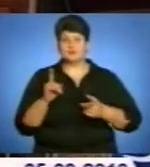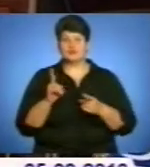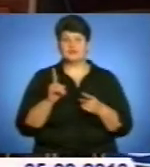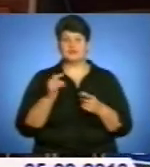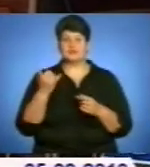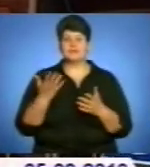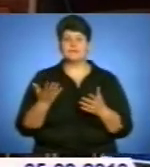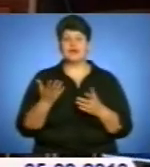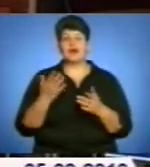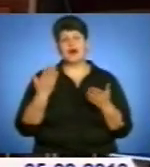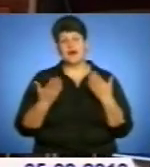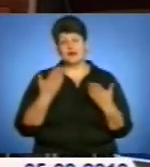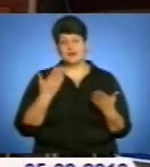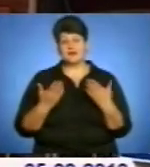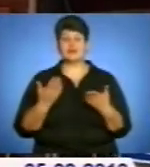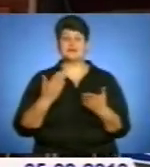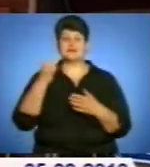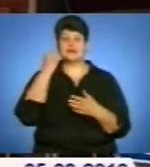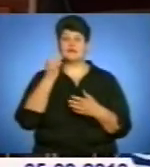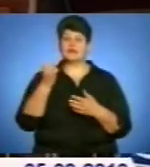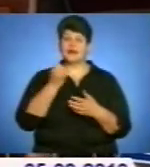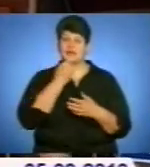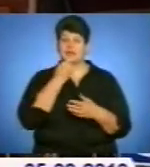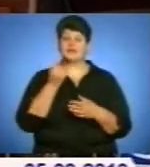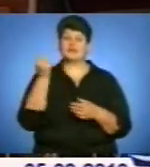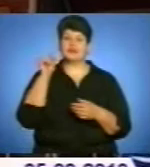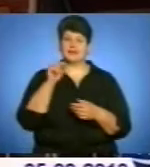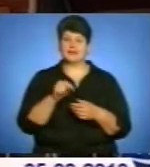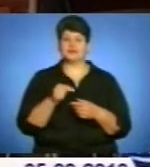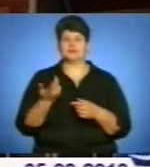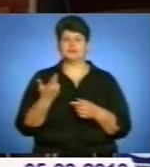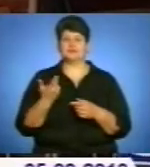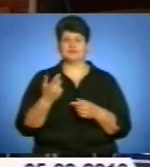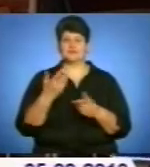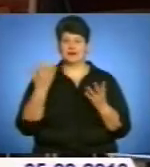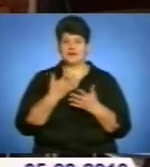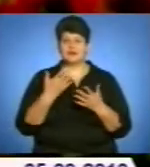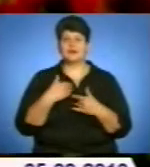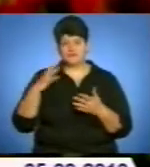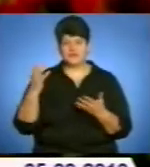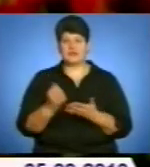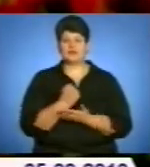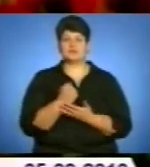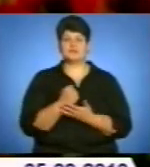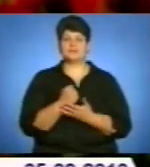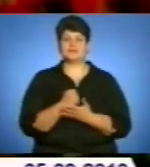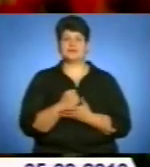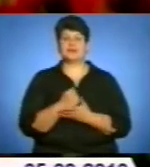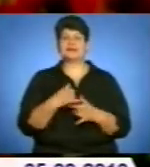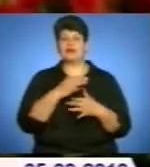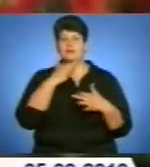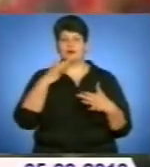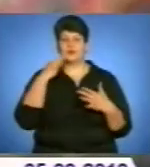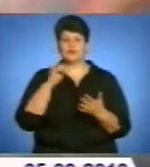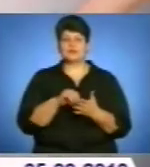так було зловити. Але завдяки таким кілька десяткам кадрів нам вдалося. Для багатьох учасниць проєкту